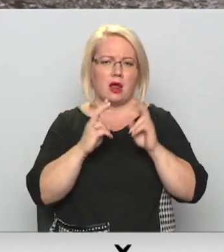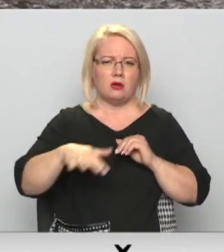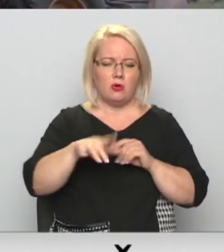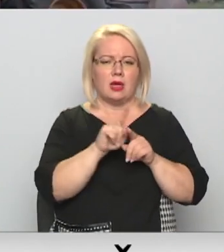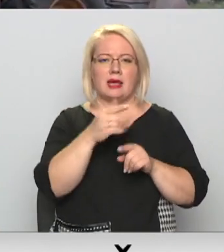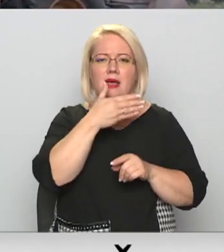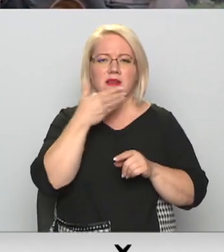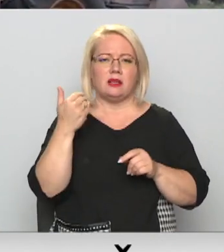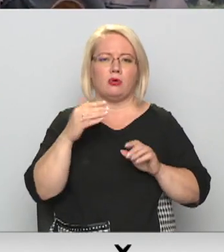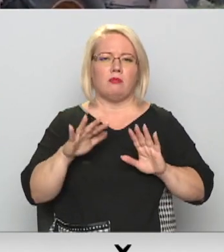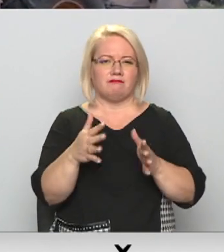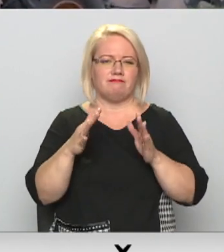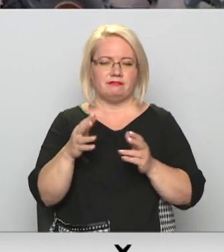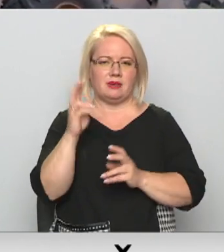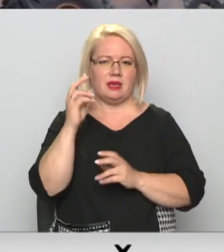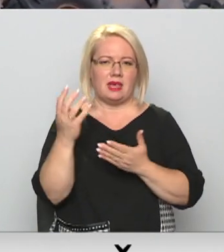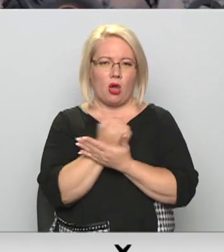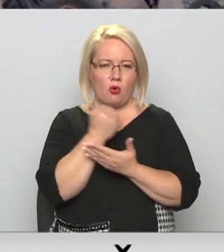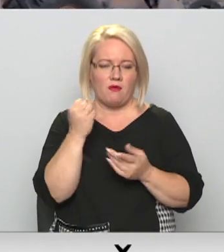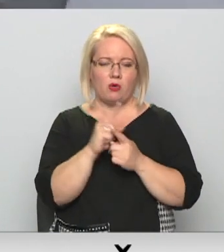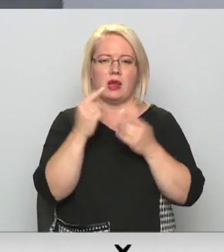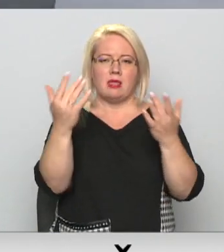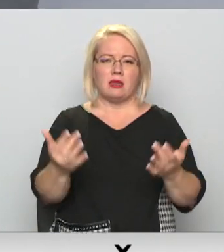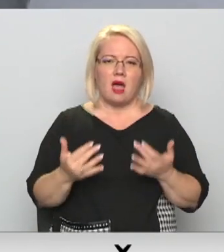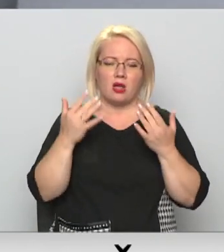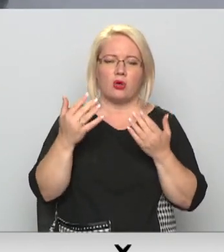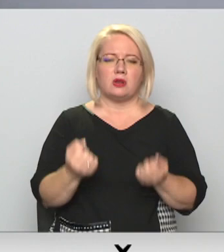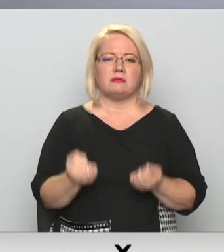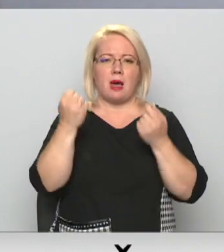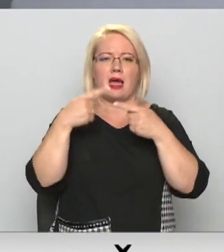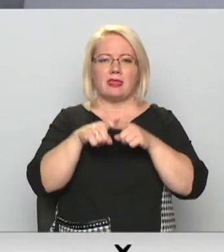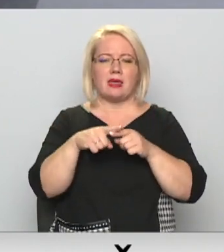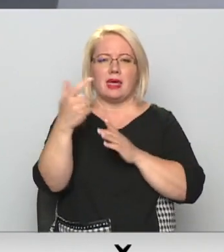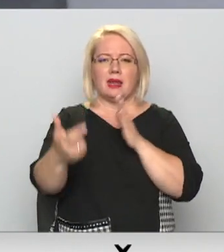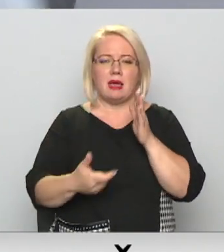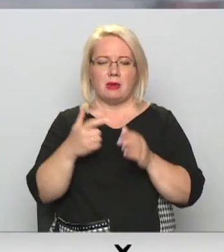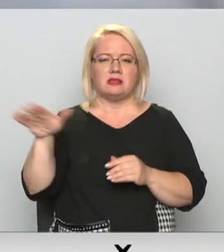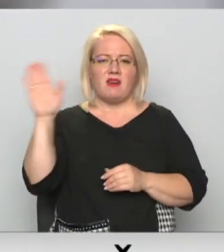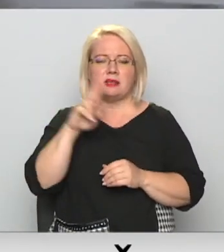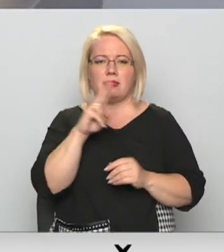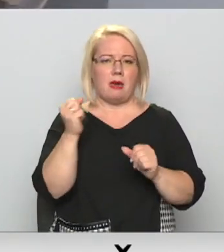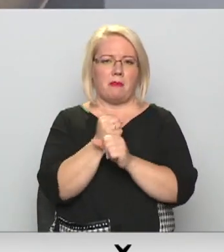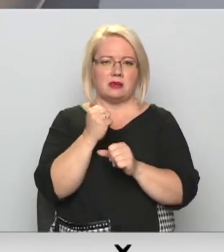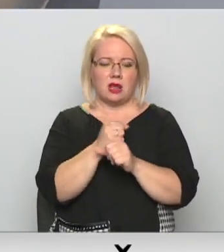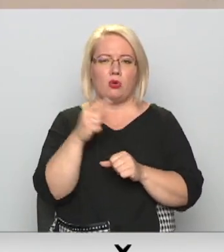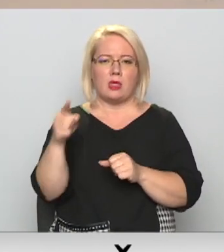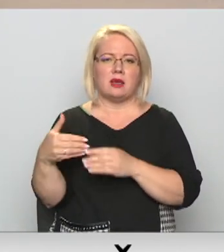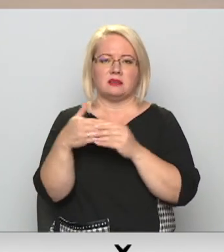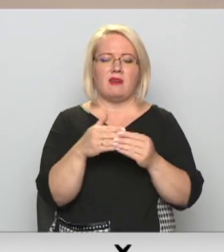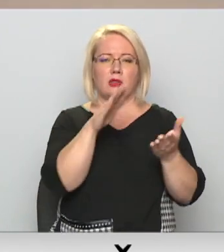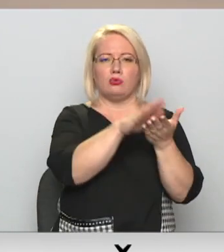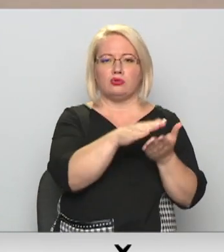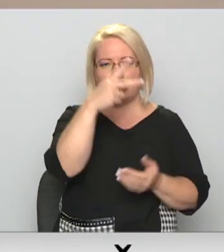enerģijas ieguvei. Traktori, jeb pildītās smagās tehnikas, riepas mūsu valstī nepārstrādā, tāpēc tās tiekot vēstas uz Lietuvu.